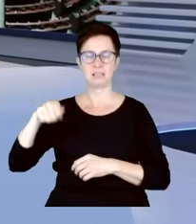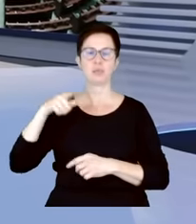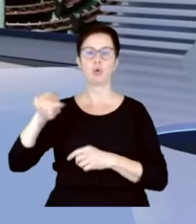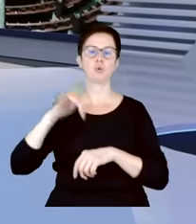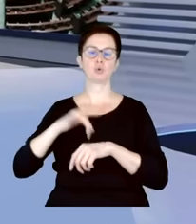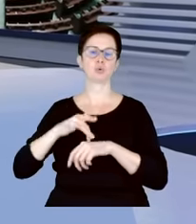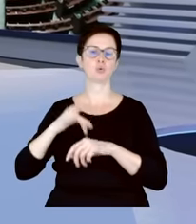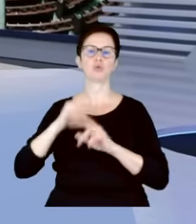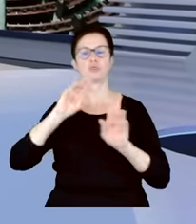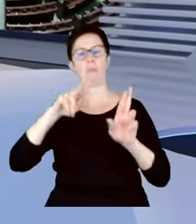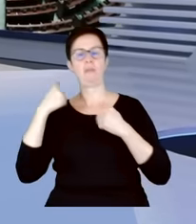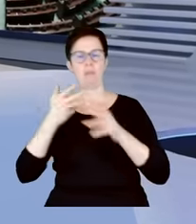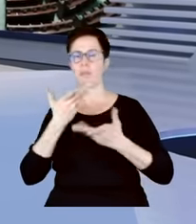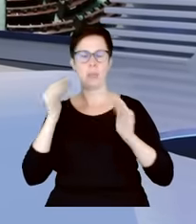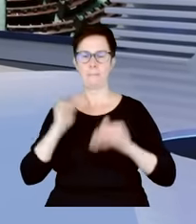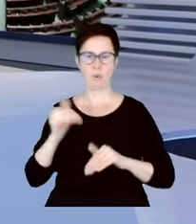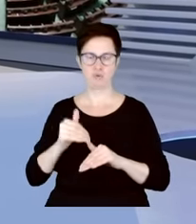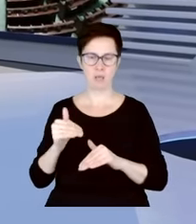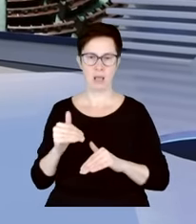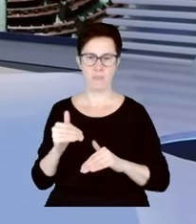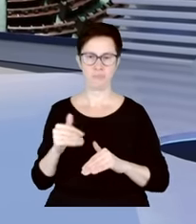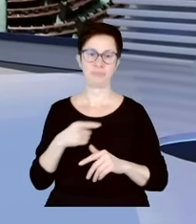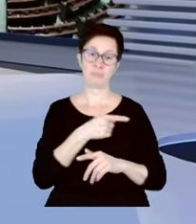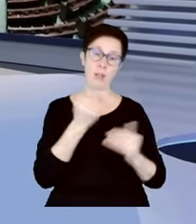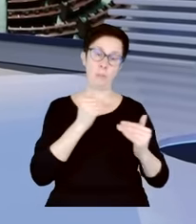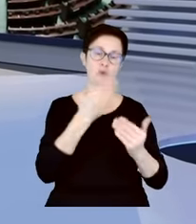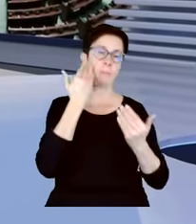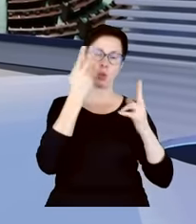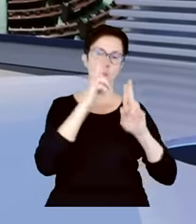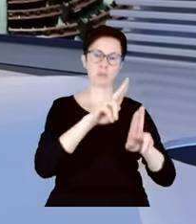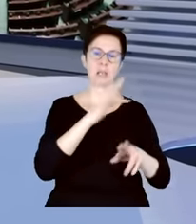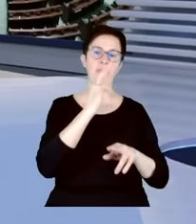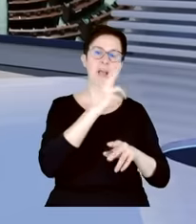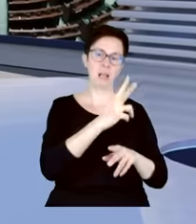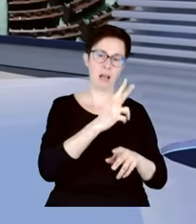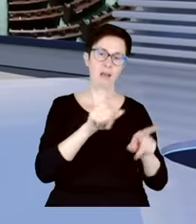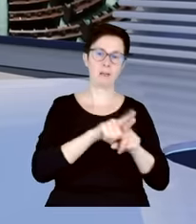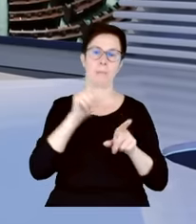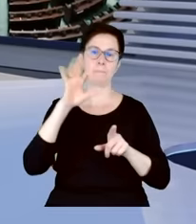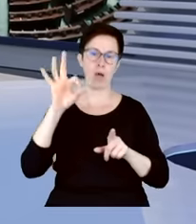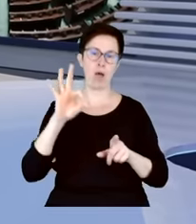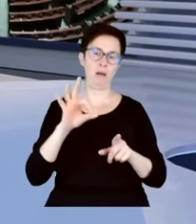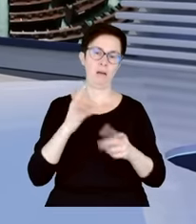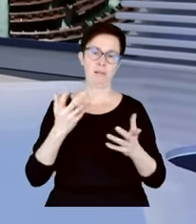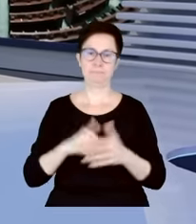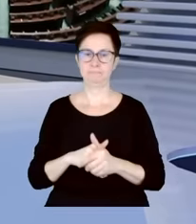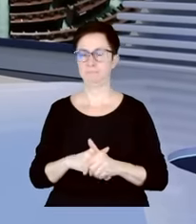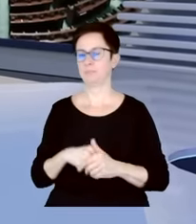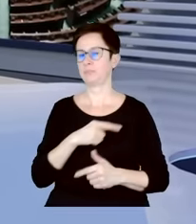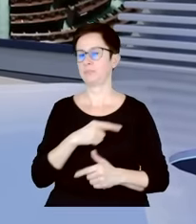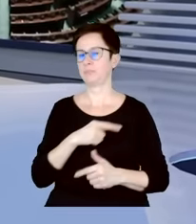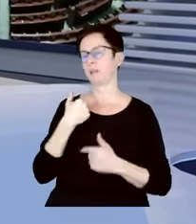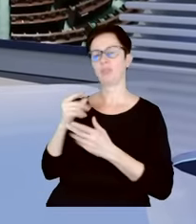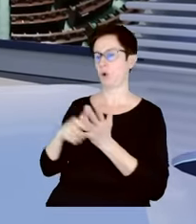można go podważać. Chyba, że pani podobnie jak Platforma nie uznaje Trybunału Konstytucyjnego i twierdzi, że ten jest nieodrybunał konstytucyjny, ale na tej zasadzie